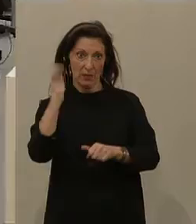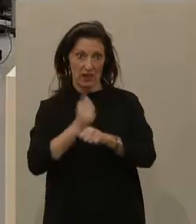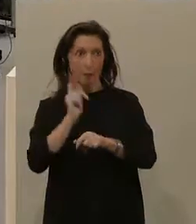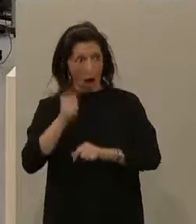Dank. Vielen Dank.